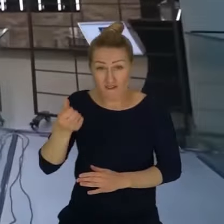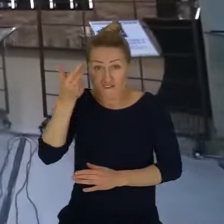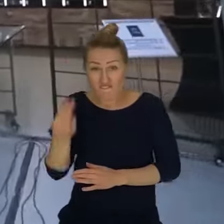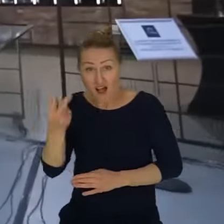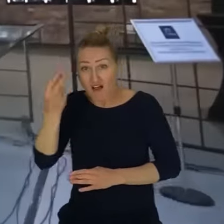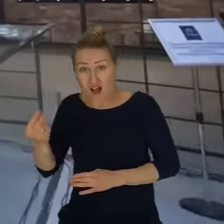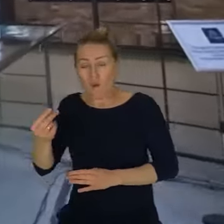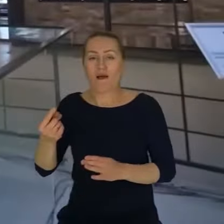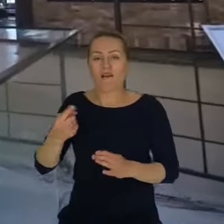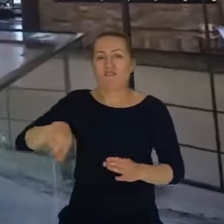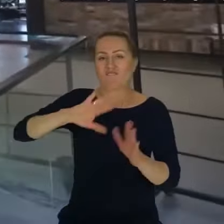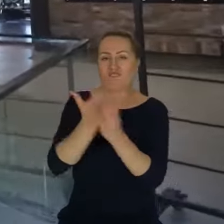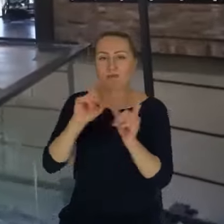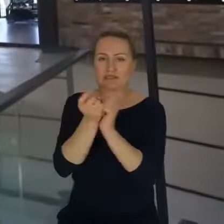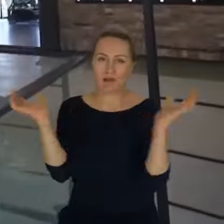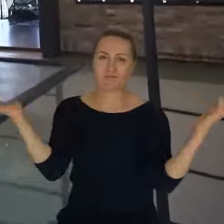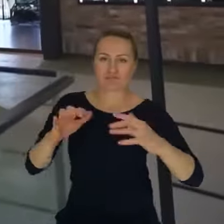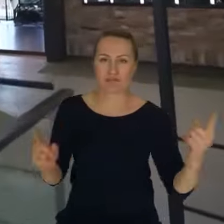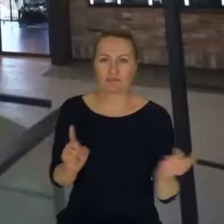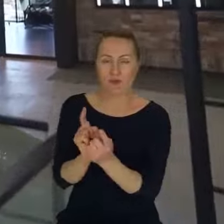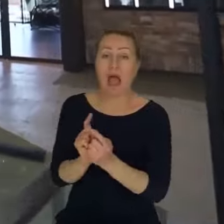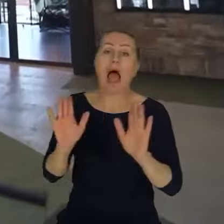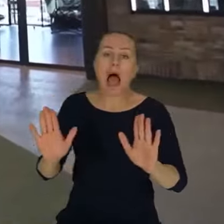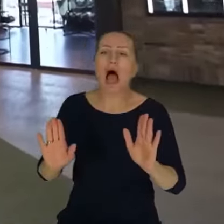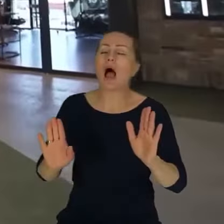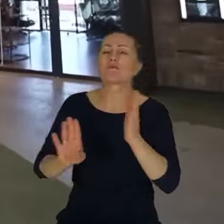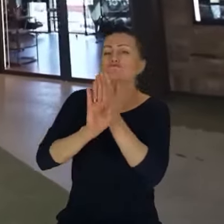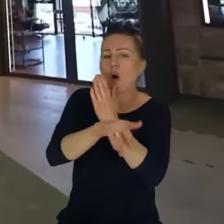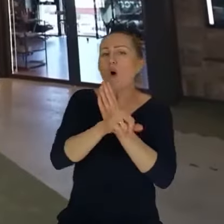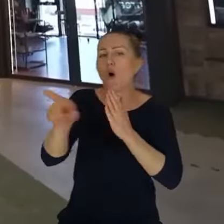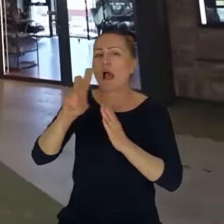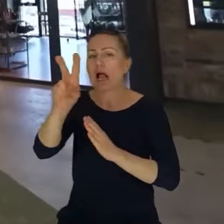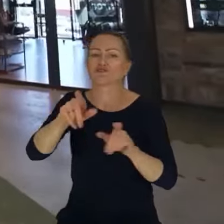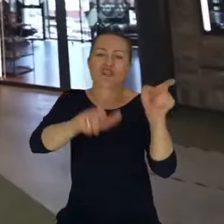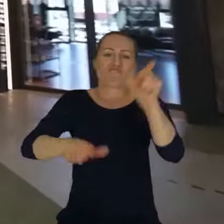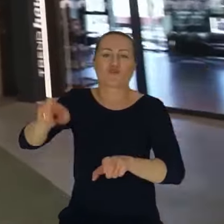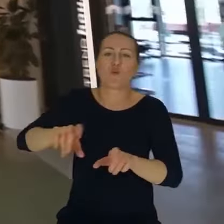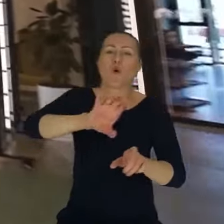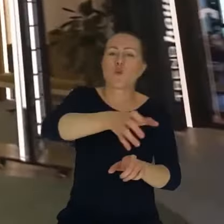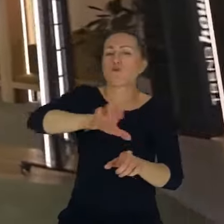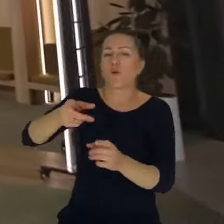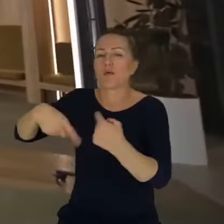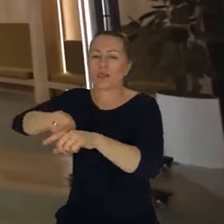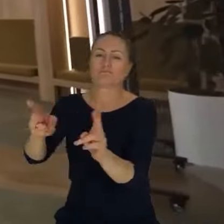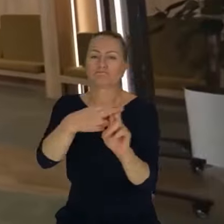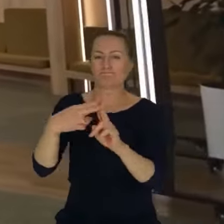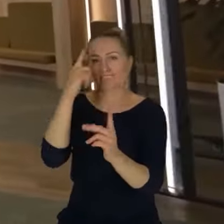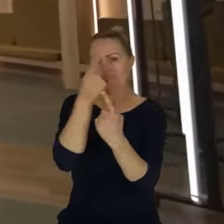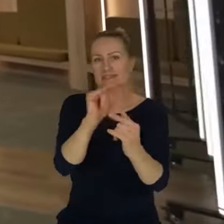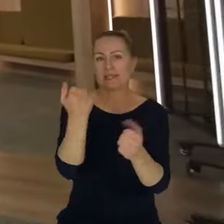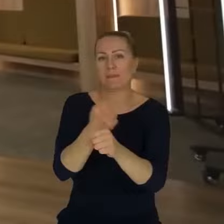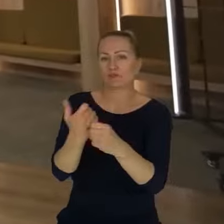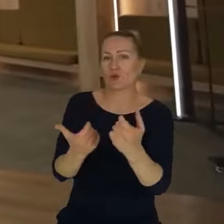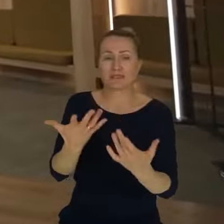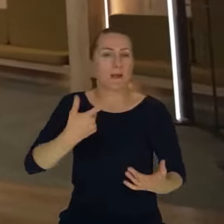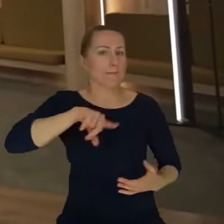poza tym każdy zespół ustala sobie indywidualnie, w jaki sposób chce pracować. Na przykład mój zespół pracuje praktycznie cały czas zdalnie, widzimy się raz na